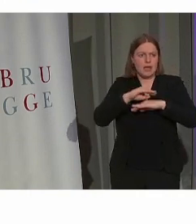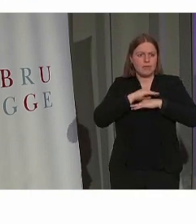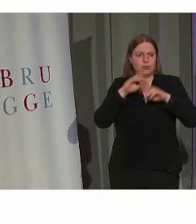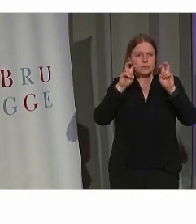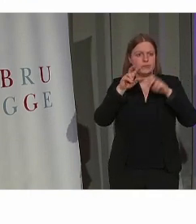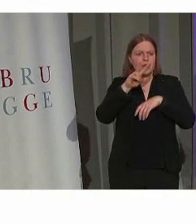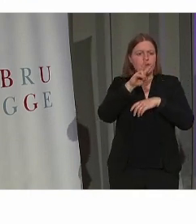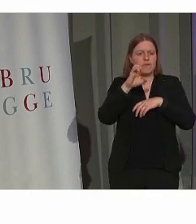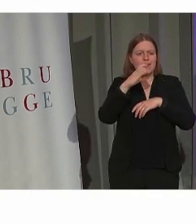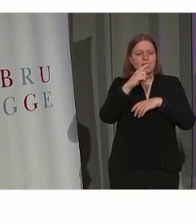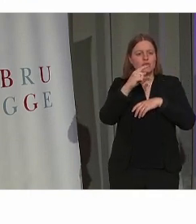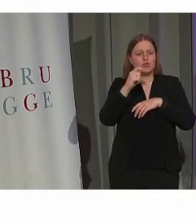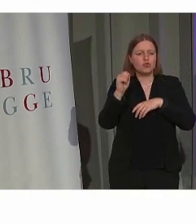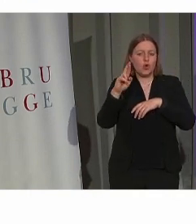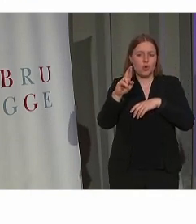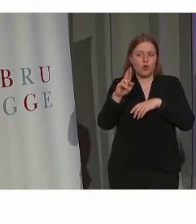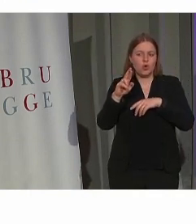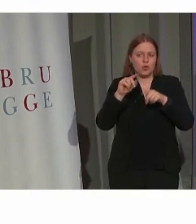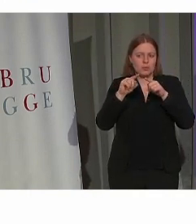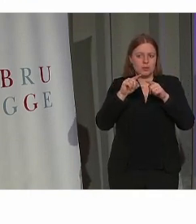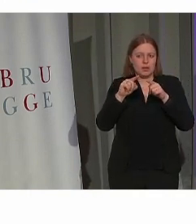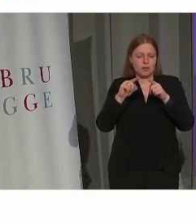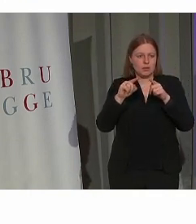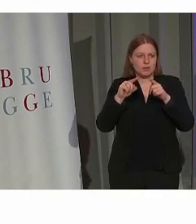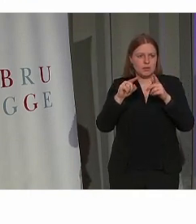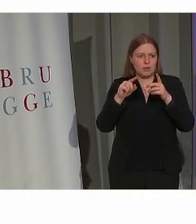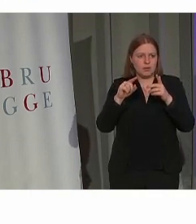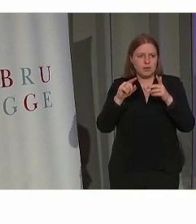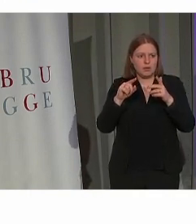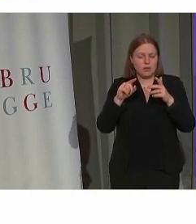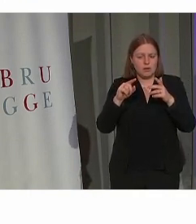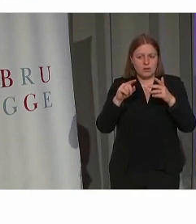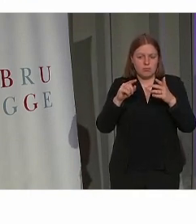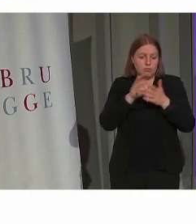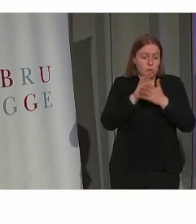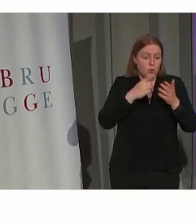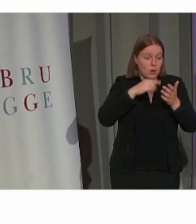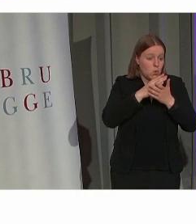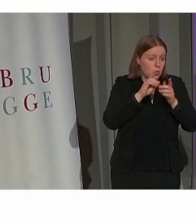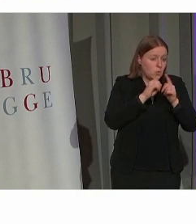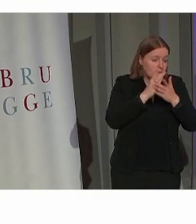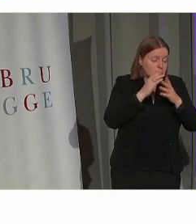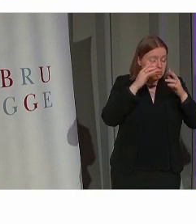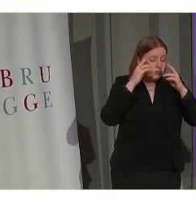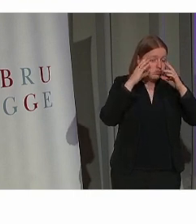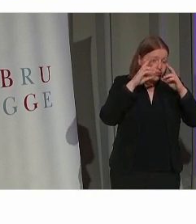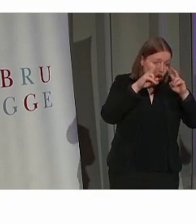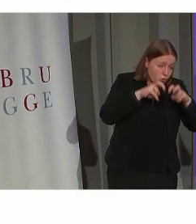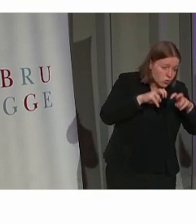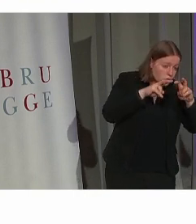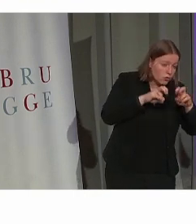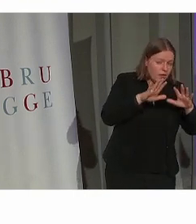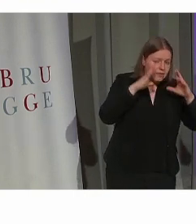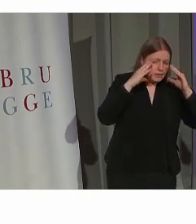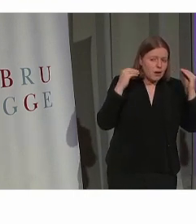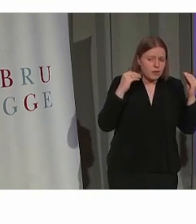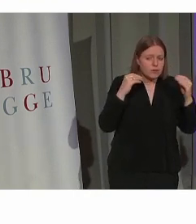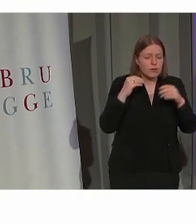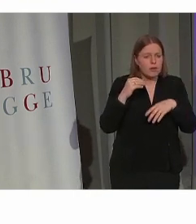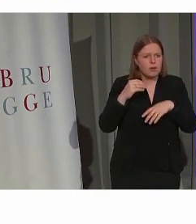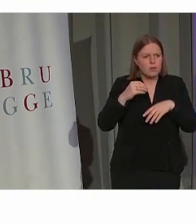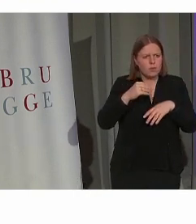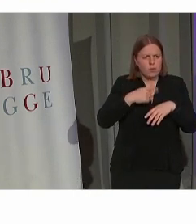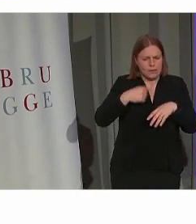vector. Niet ons kader, dat komt vooral vanuit Nederlands onderzoek. Waarbij eigenlijk erfgoed vooral een drager is van